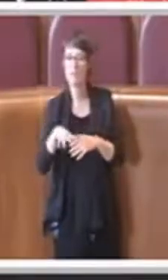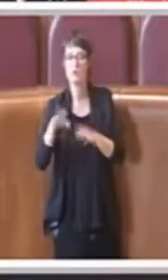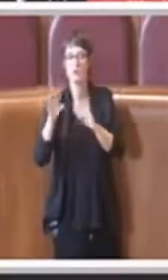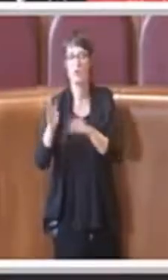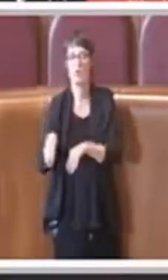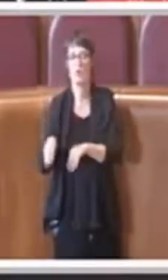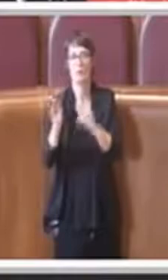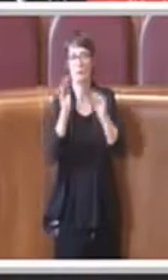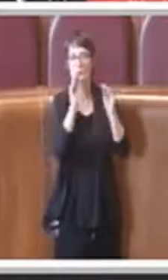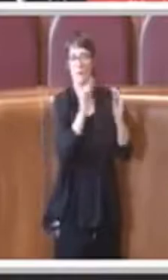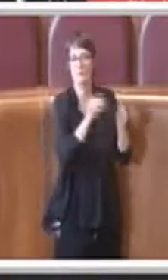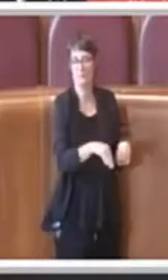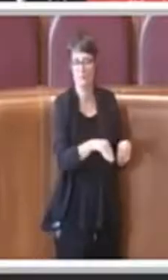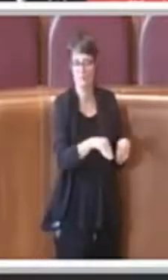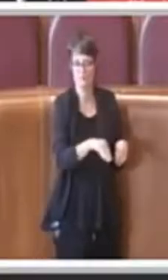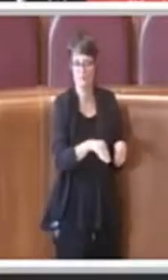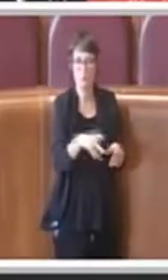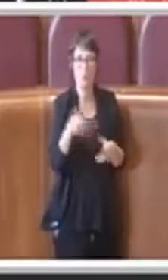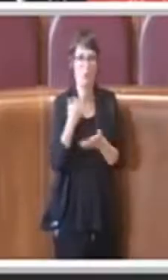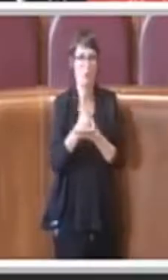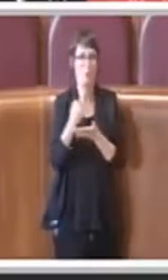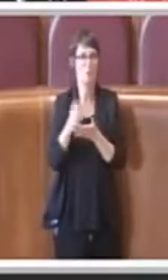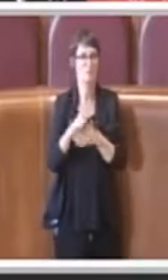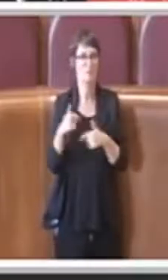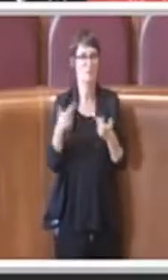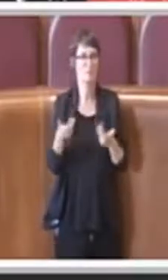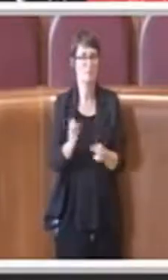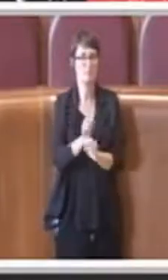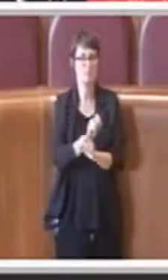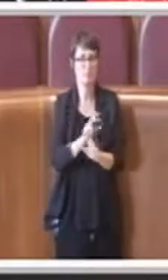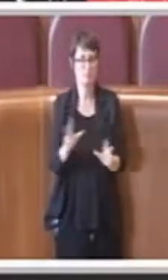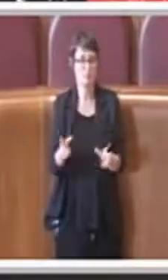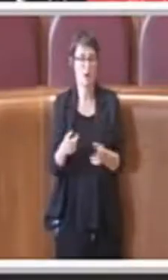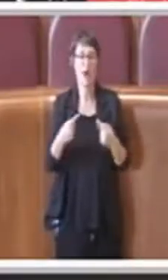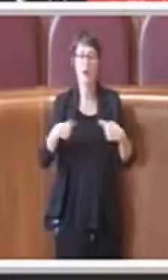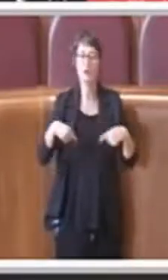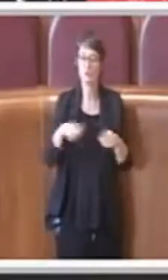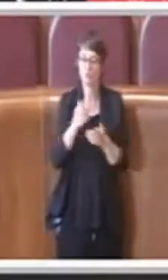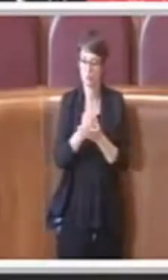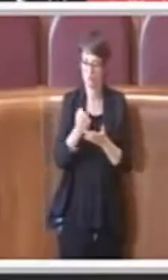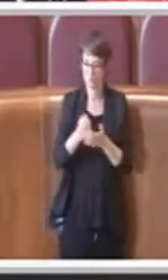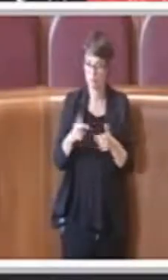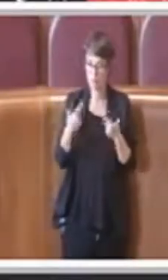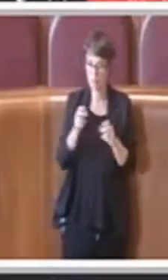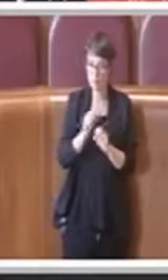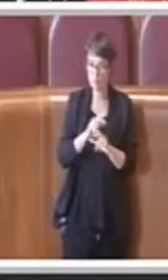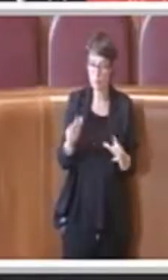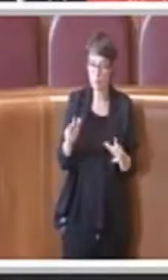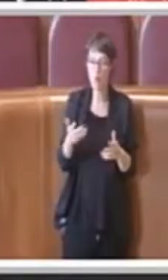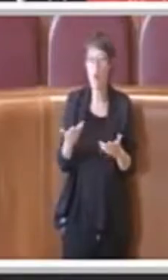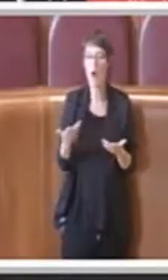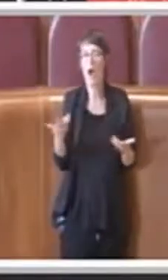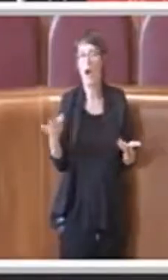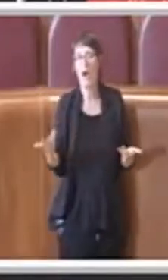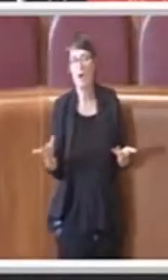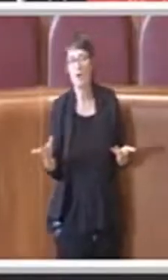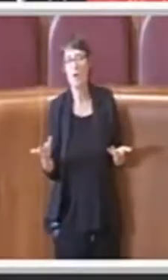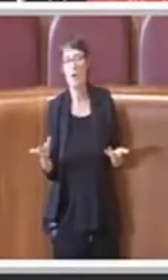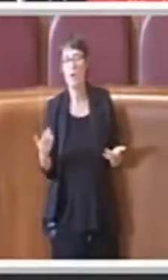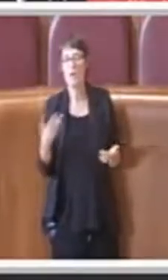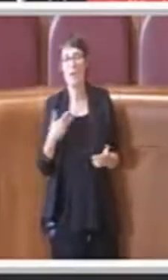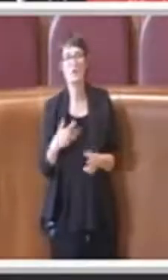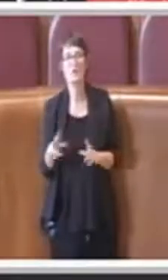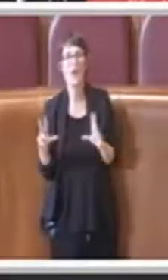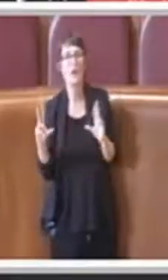A fronte della cancellazione di una concessione, quindi la giunta ha pensato di poter concedere una riserva sulle nuove licenze